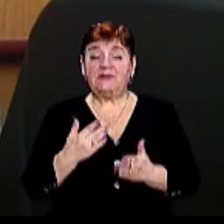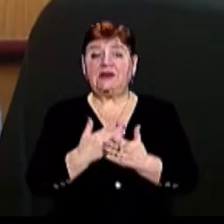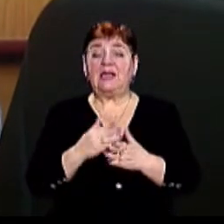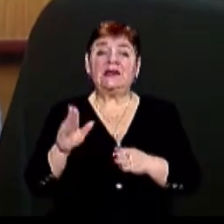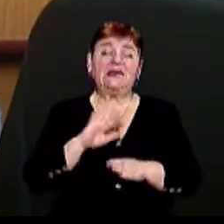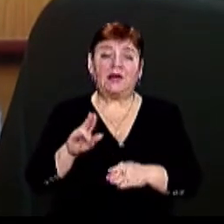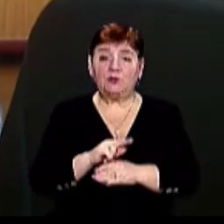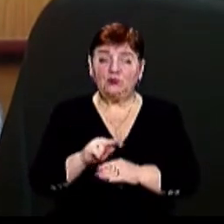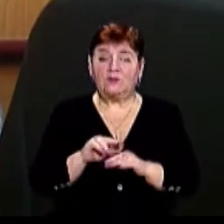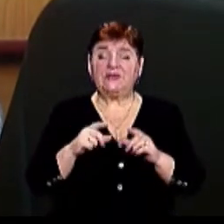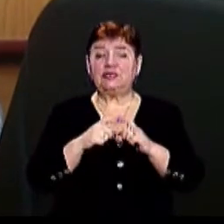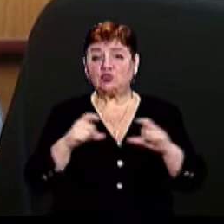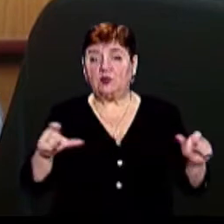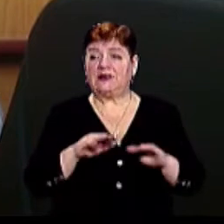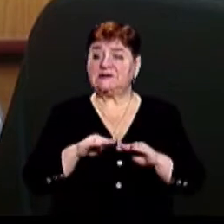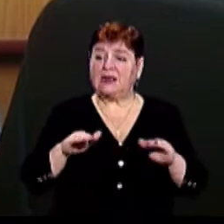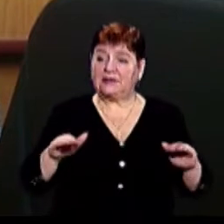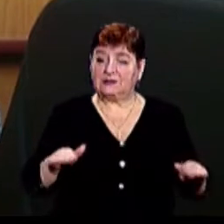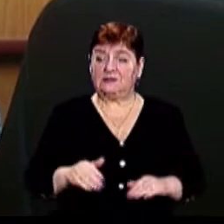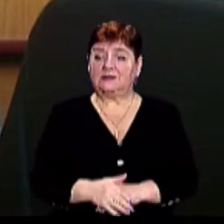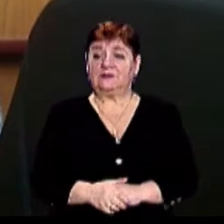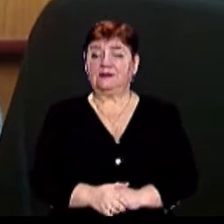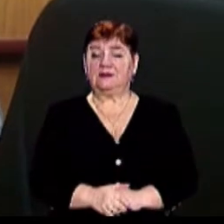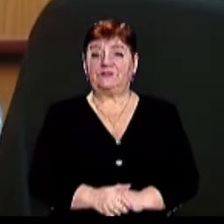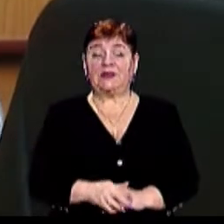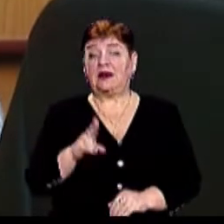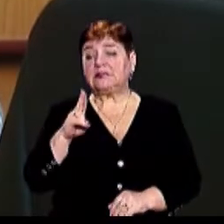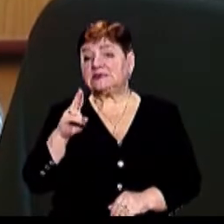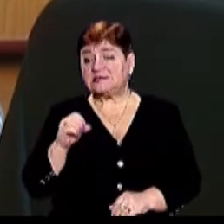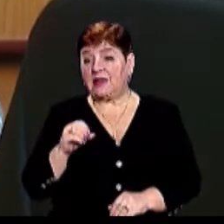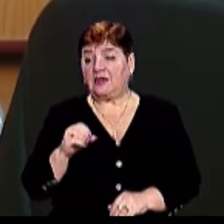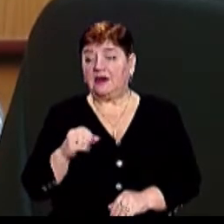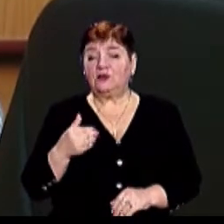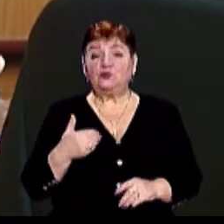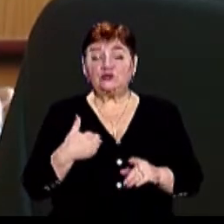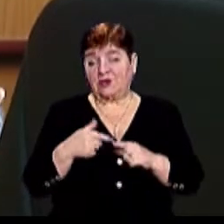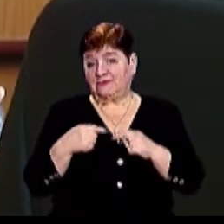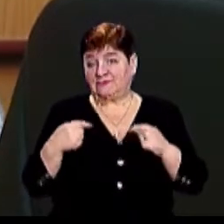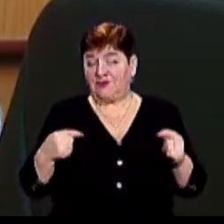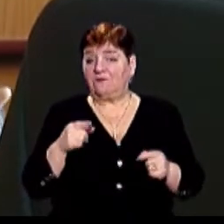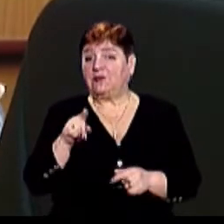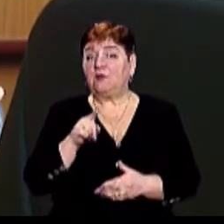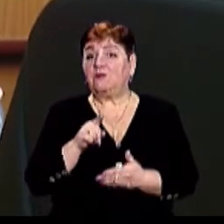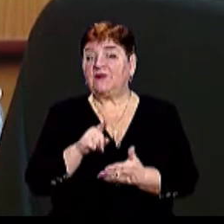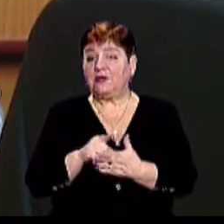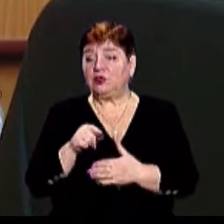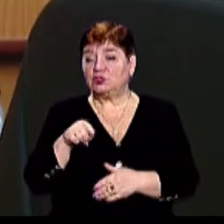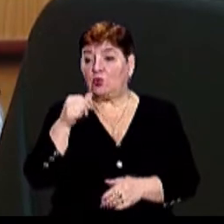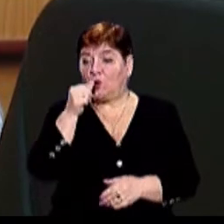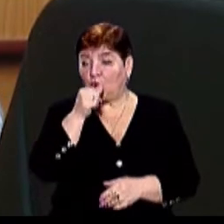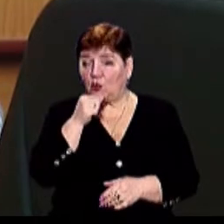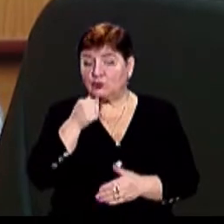школи зеремонтовані, всі садочки, у нас нема куди гроші дівати Це опускна державна служба, вони мають цього року